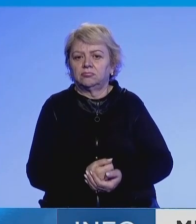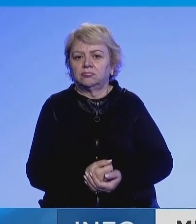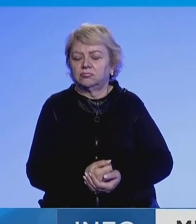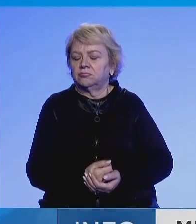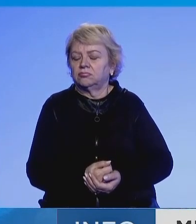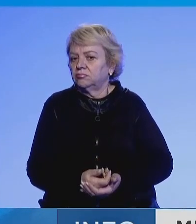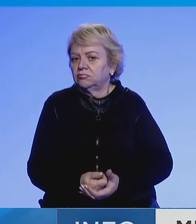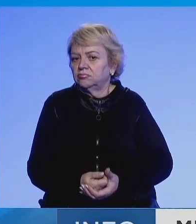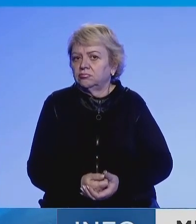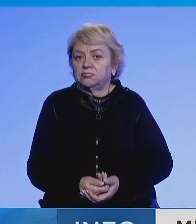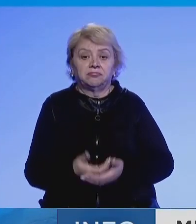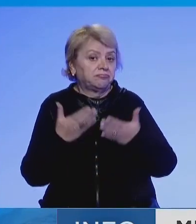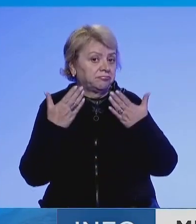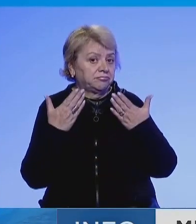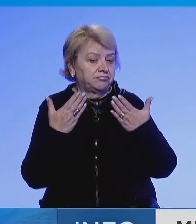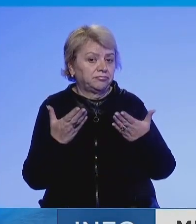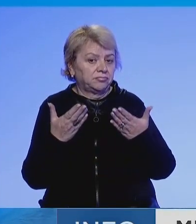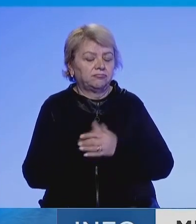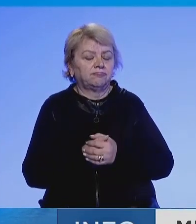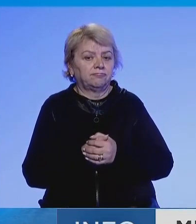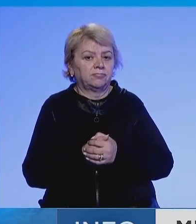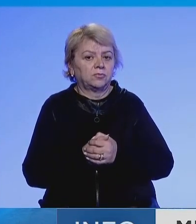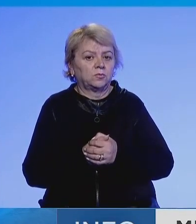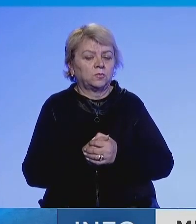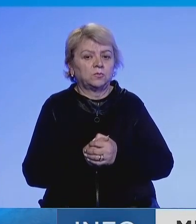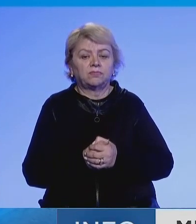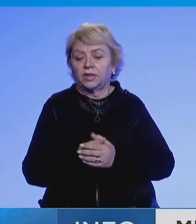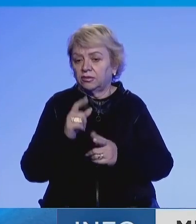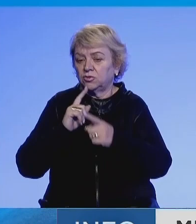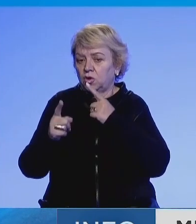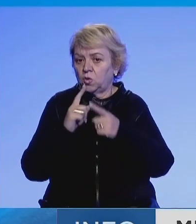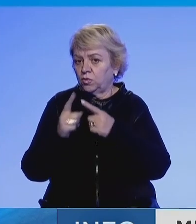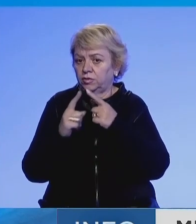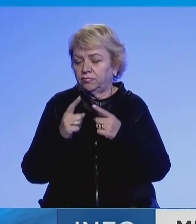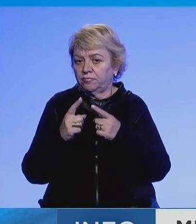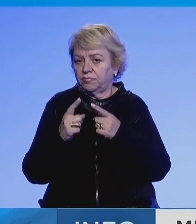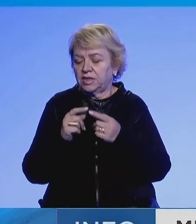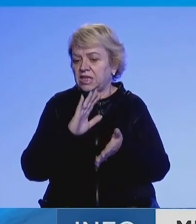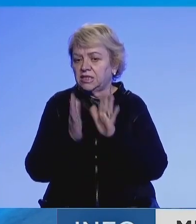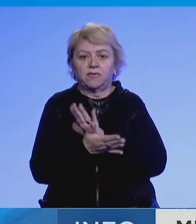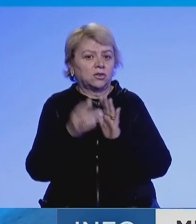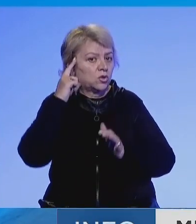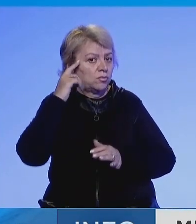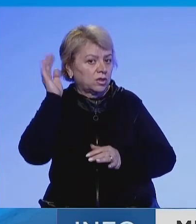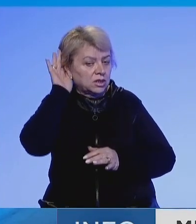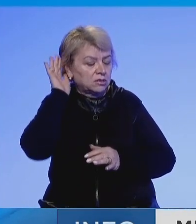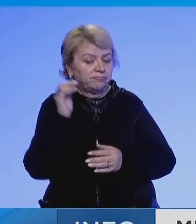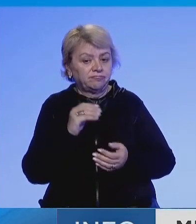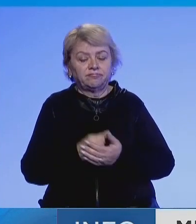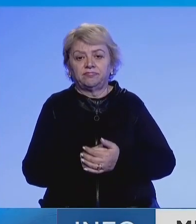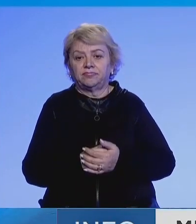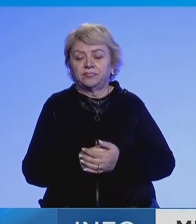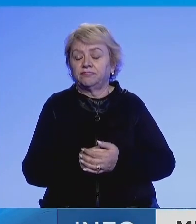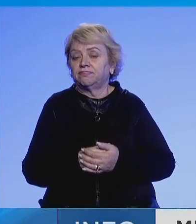specifike, mirë po unë konsideroj që në frime në diskutimet që kemi pasë me zëvendës këriministrinë në takimin e fundit, procesë